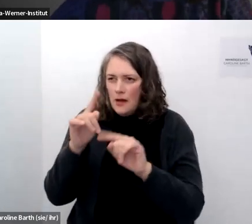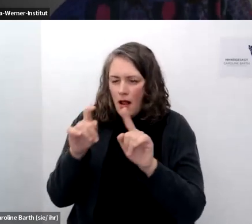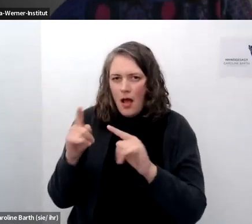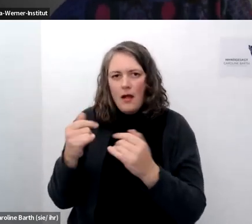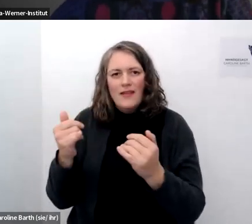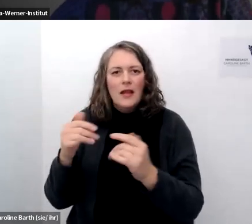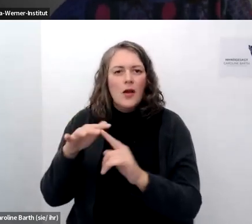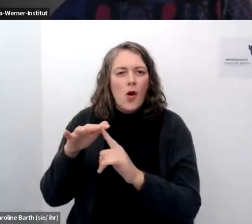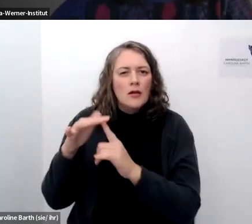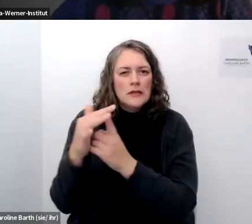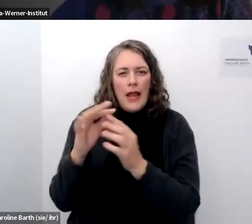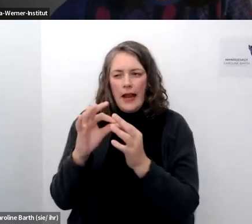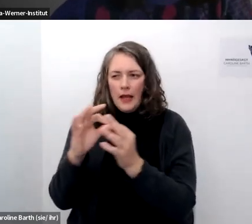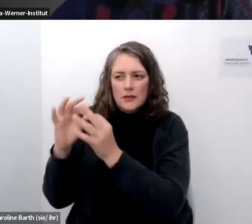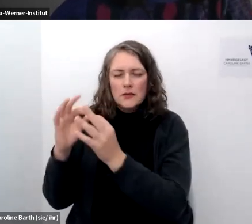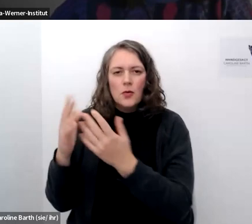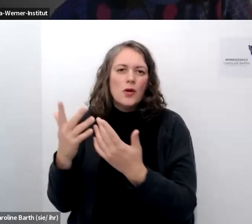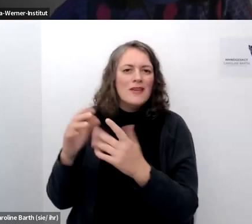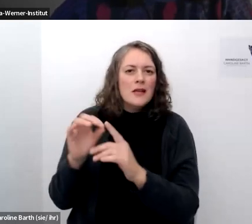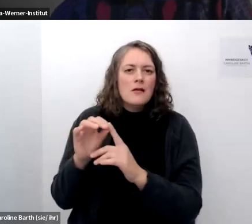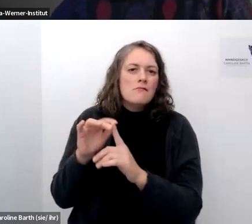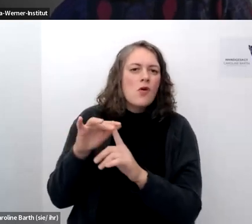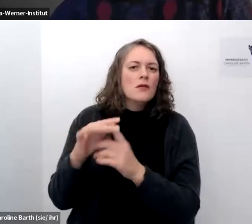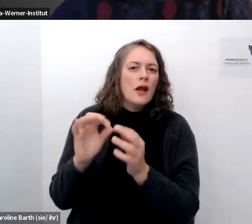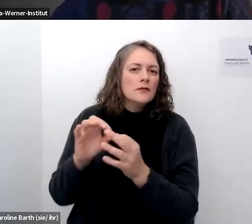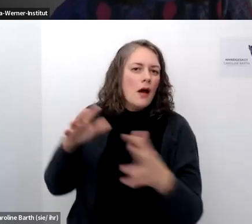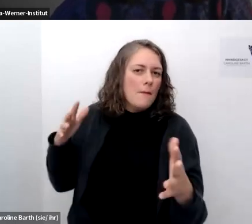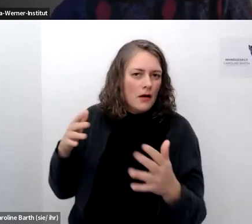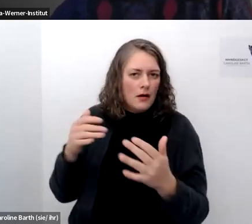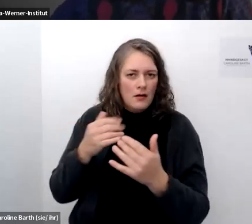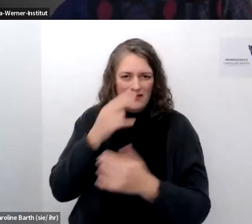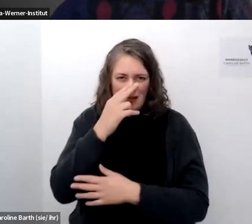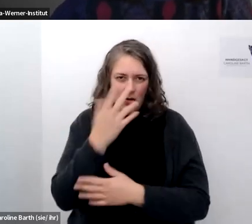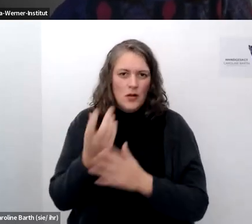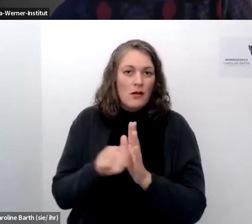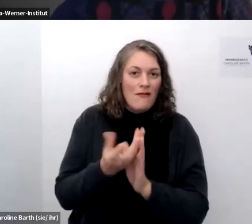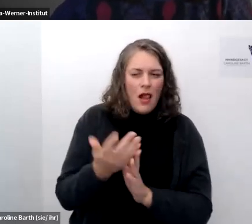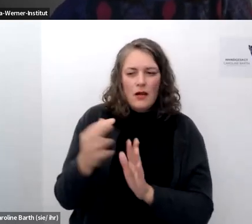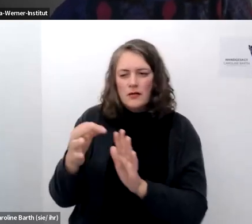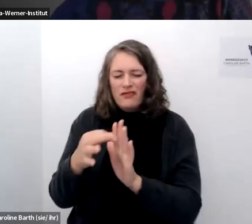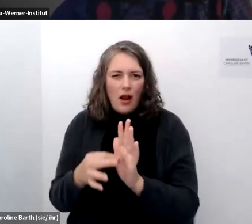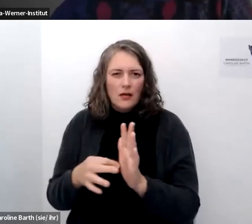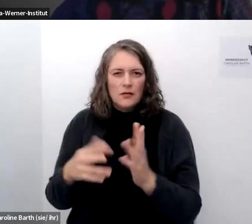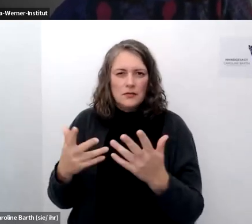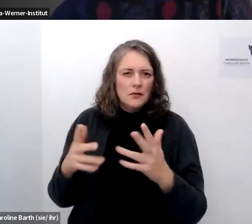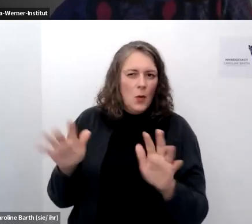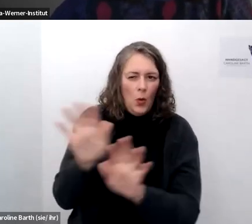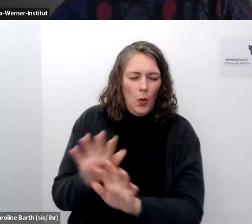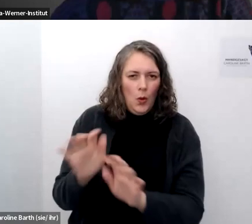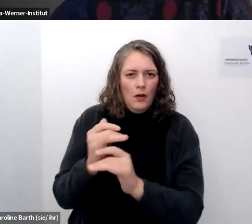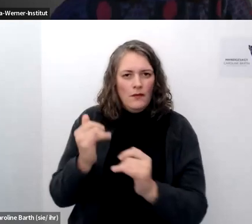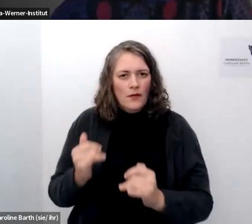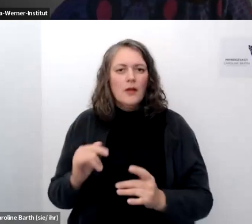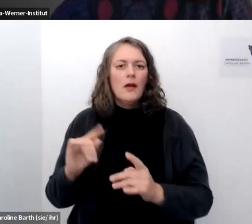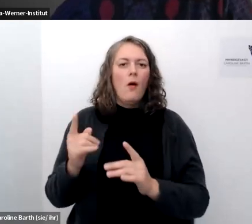kontextualisiert werden oder eben ent kontextualisiert werden welche quellen welche fakten und so weiter genutzt werden und wie vor allem